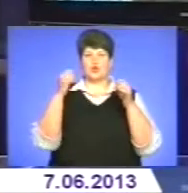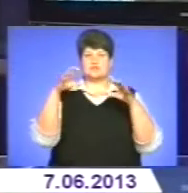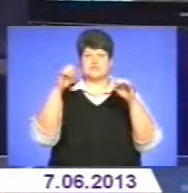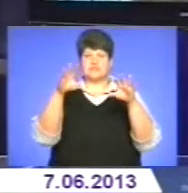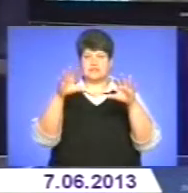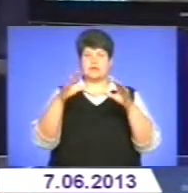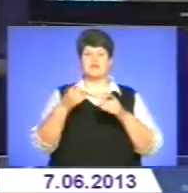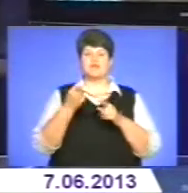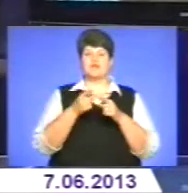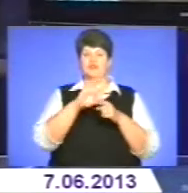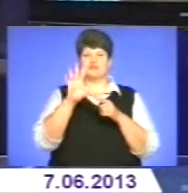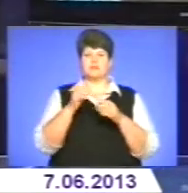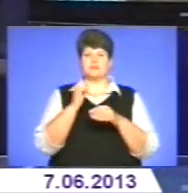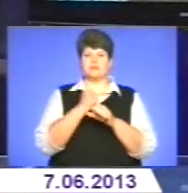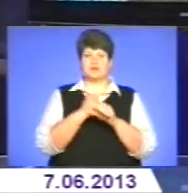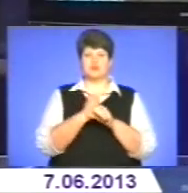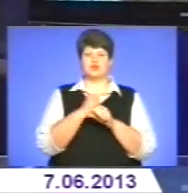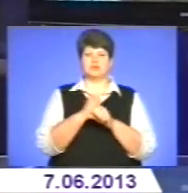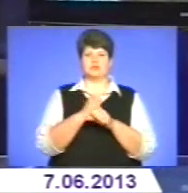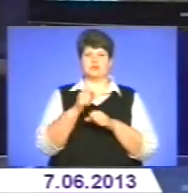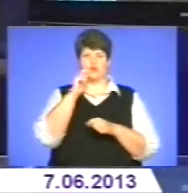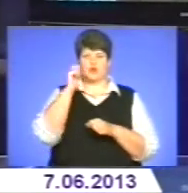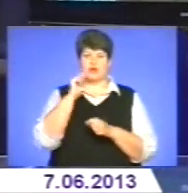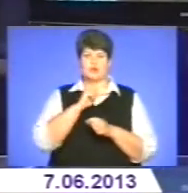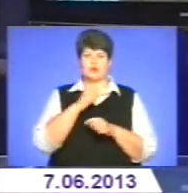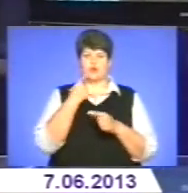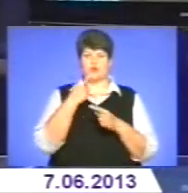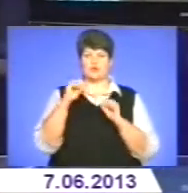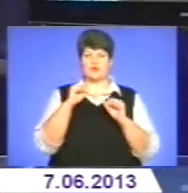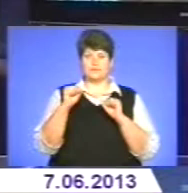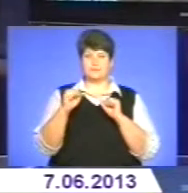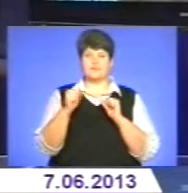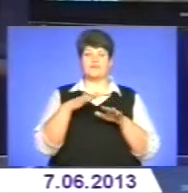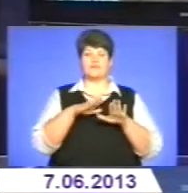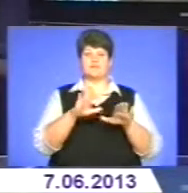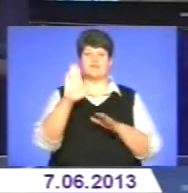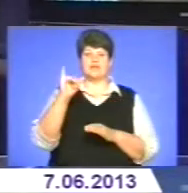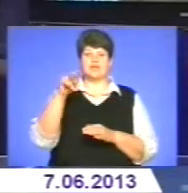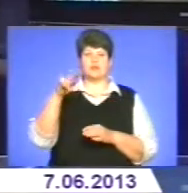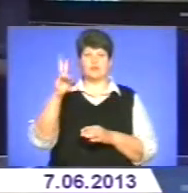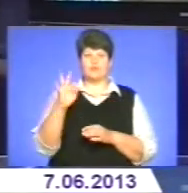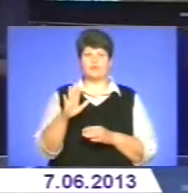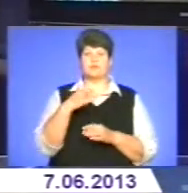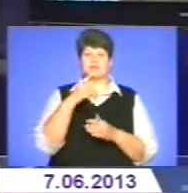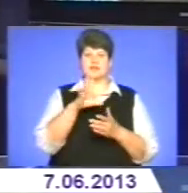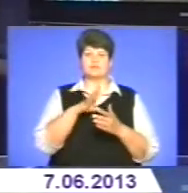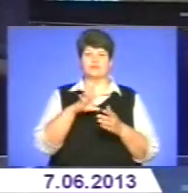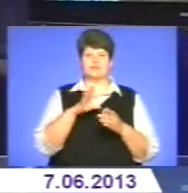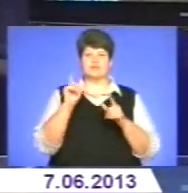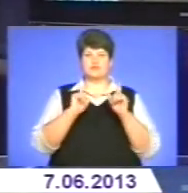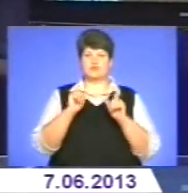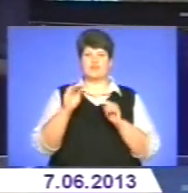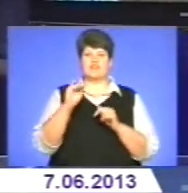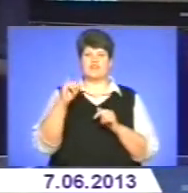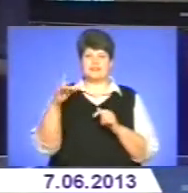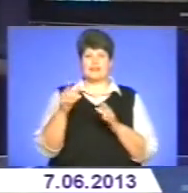Причому всі прилади вітчизняного виробництва, кажуть в уряді. Віце-прем'єра Олександр Вілкул під час відвідань Інституту фізики напівпровідників,